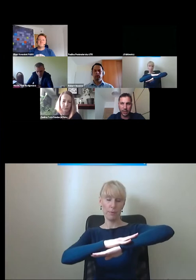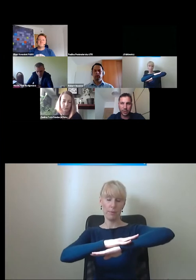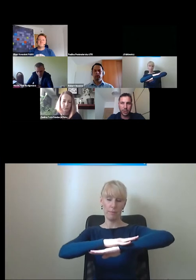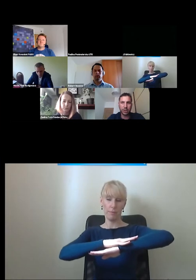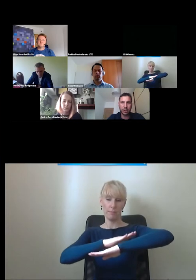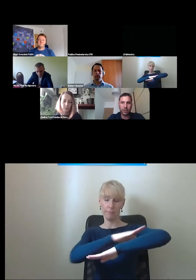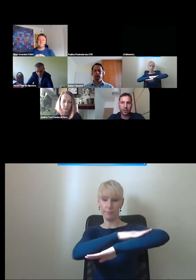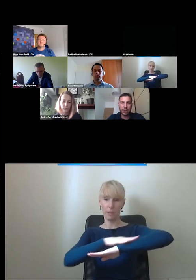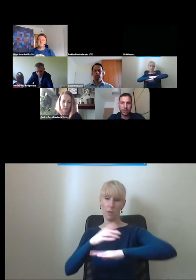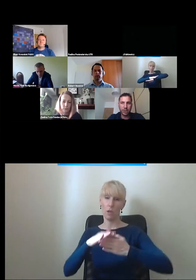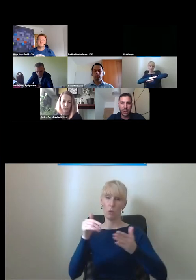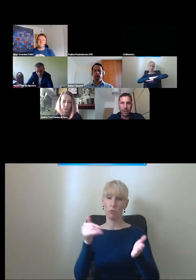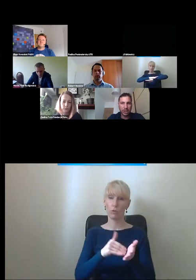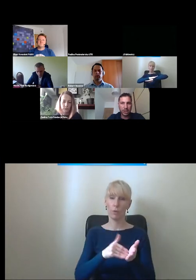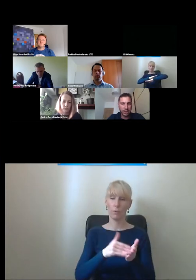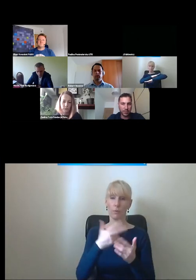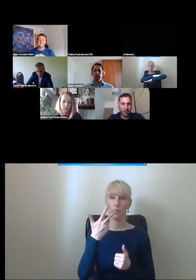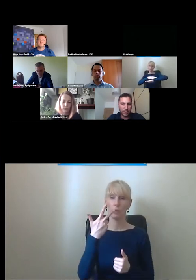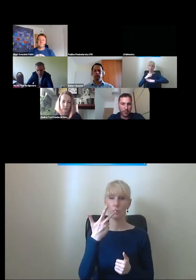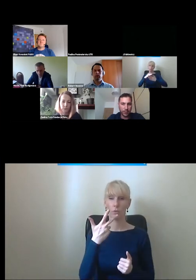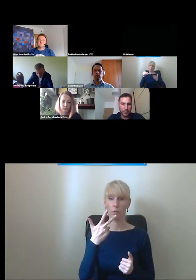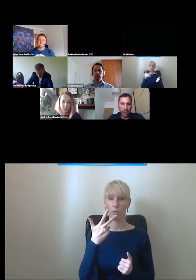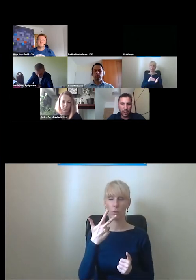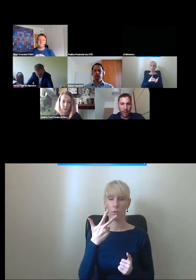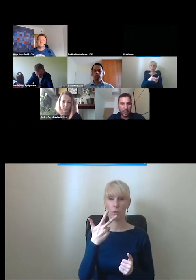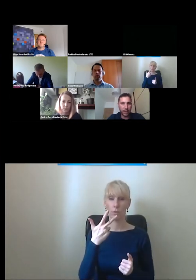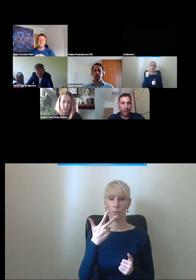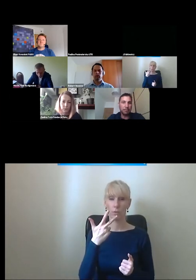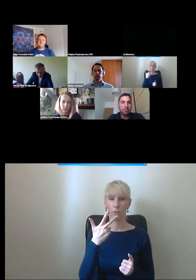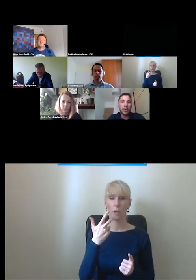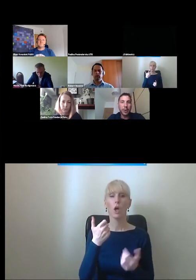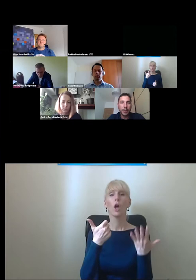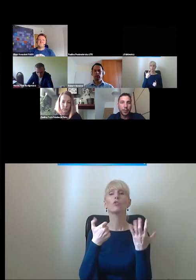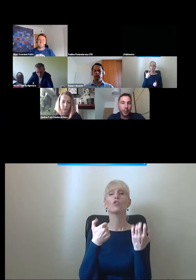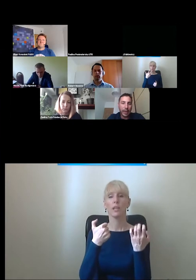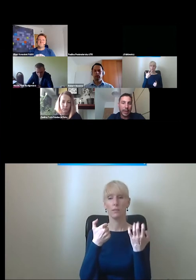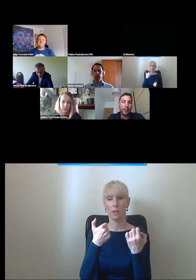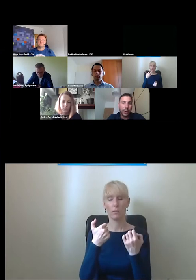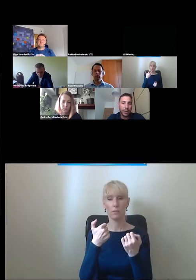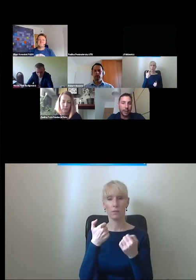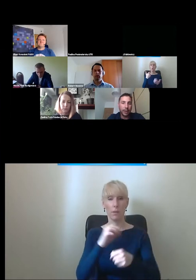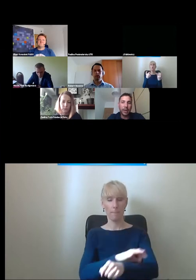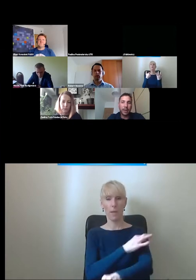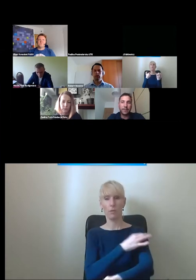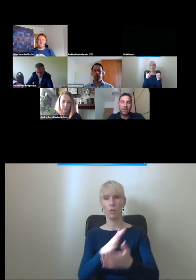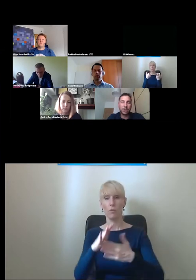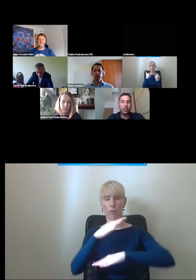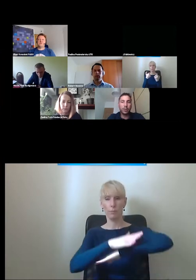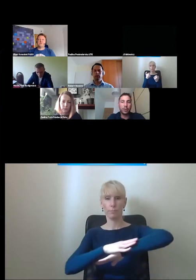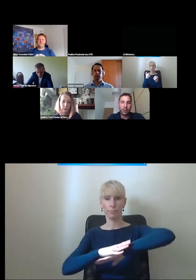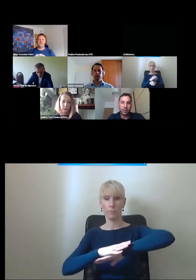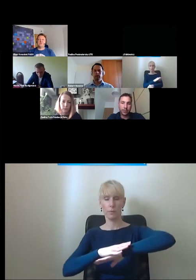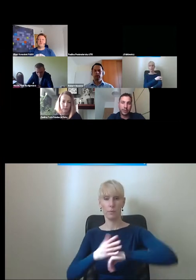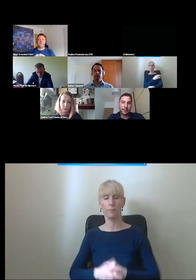potrzebowalibyśmy, jeśli dobrze liczę, 600 metrów takiej pochylni. Otóż,